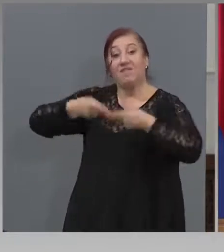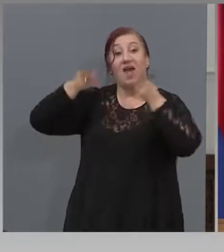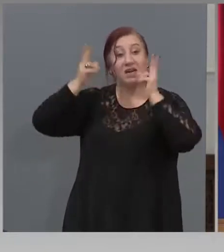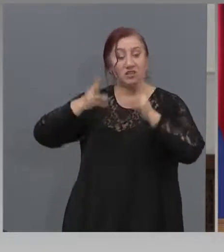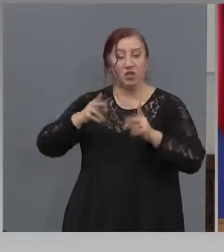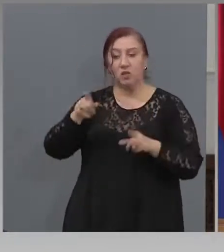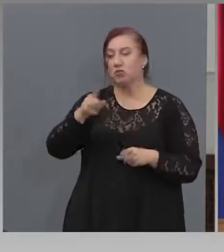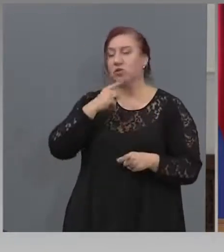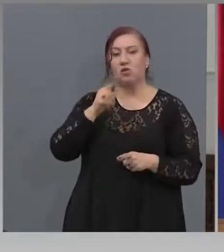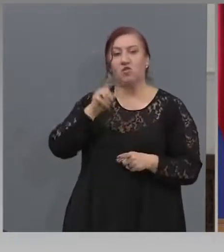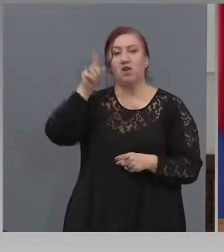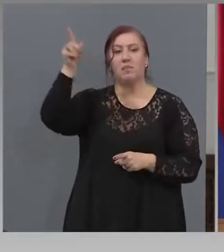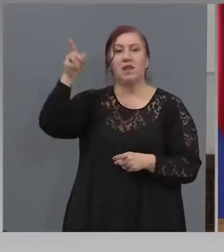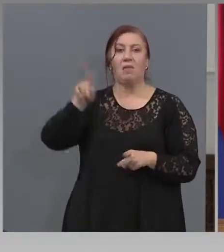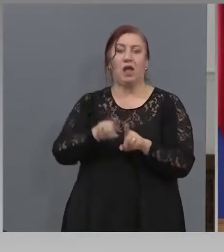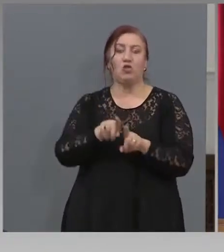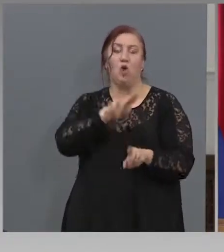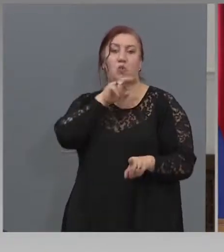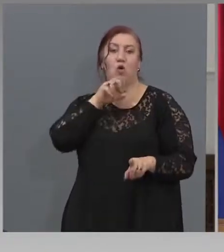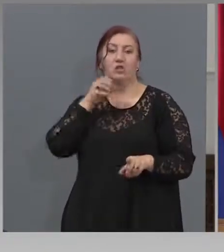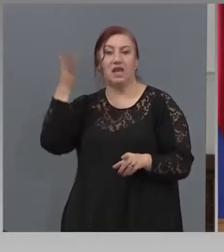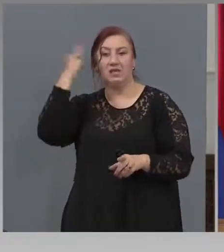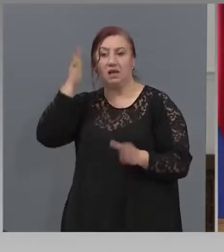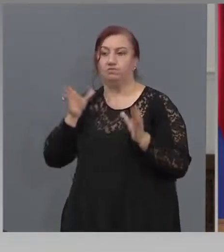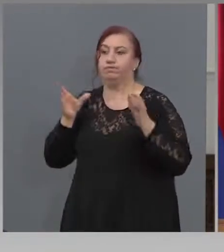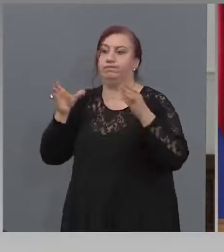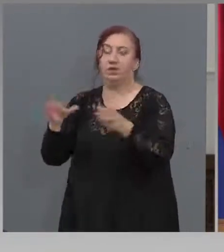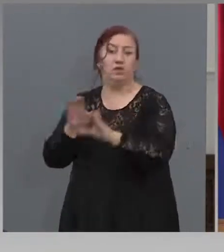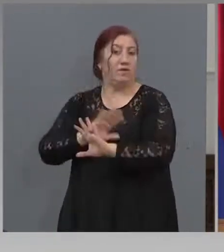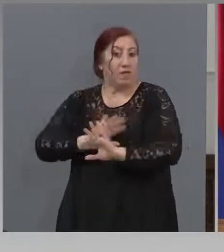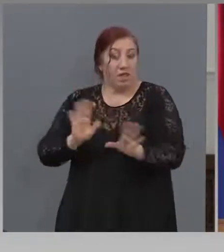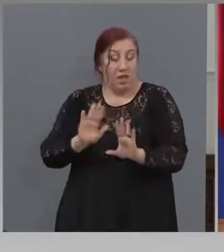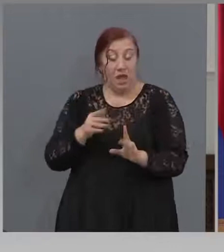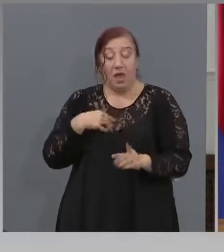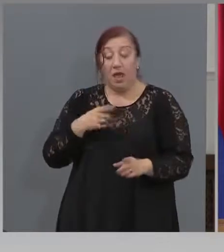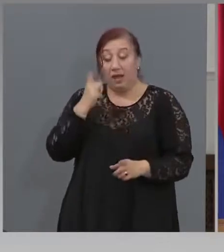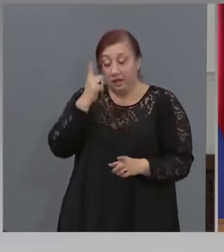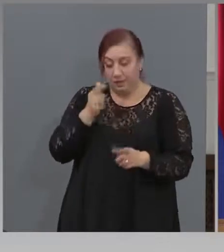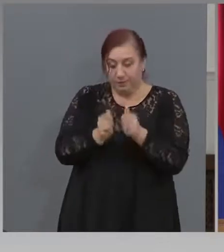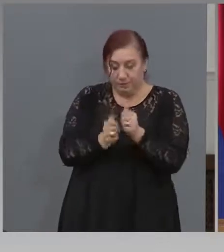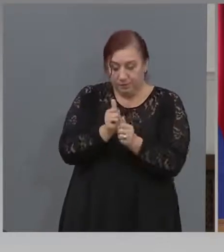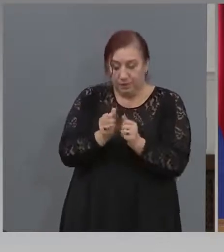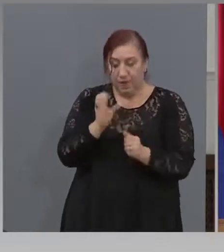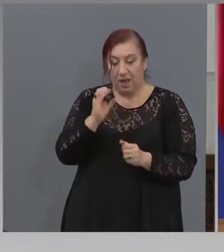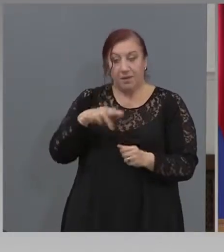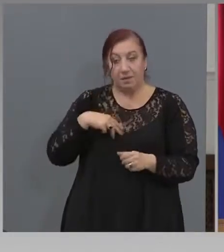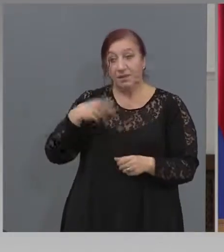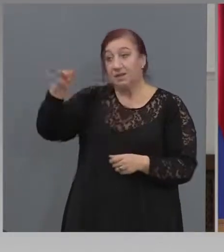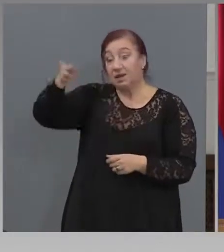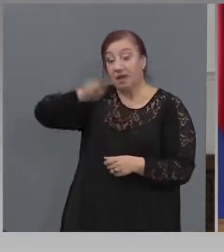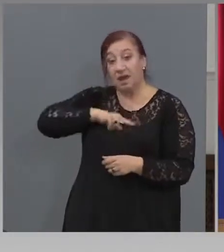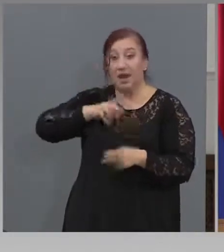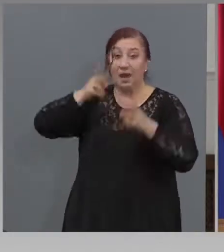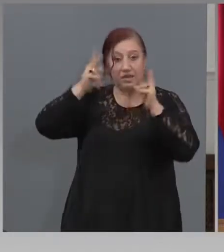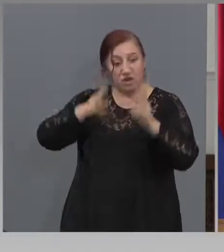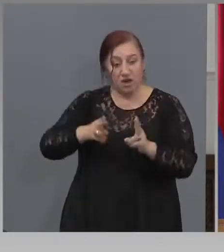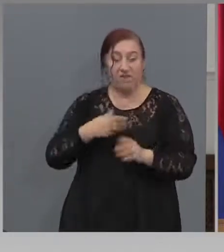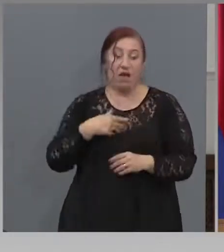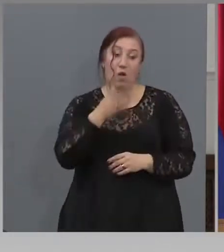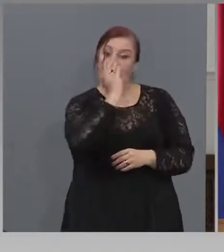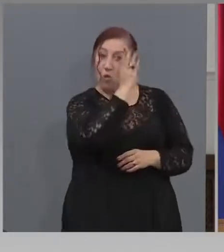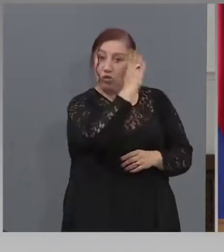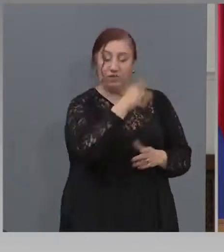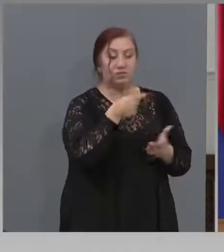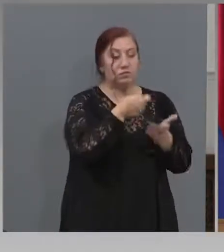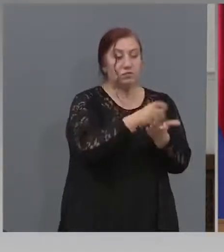държави. Там диктатура или квото и да било. И когато ти разрешат, тогава отиваш, купуваш, връща си и пускаш СМС, си прибрал.